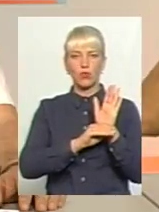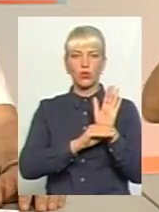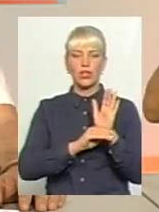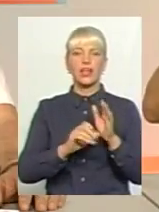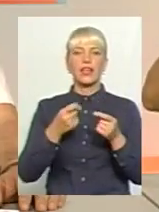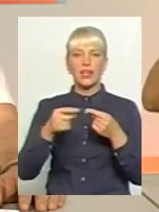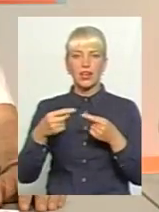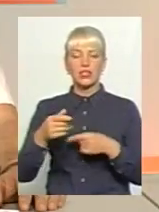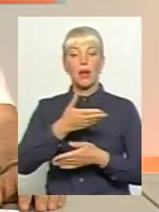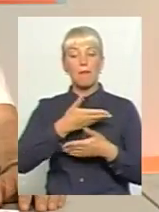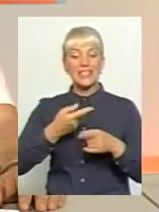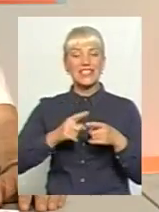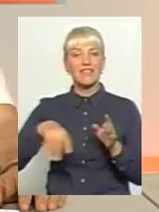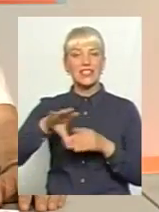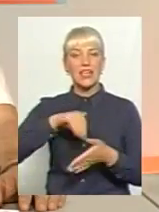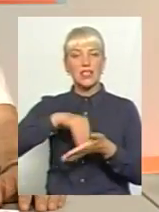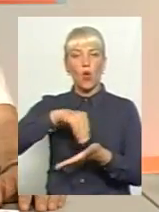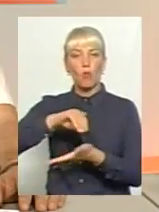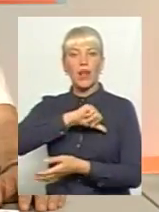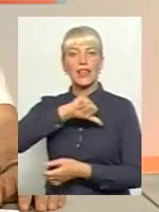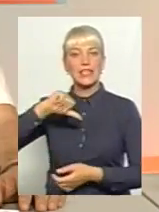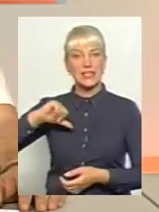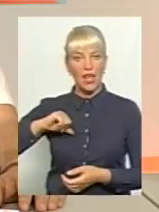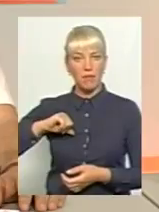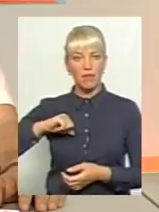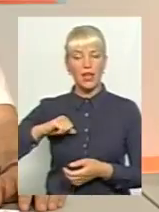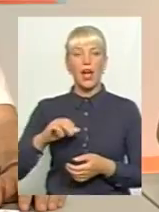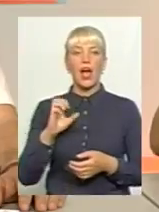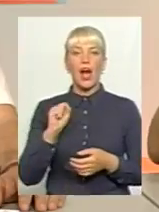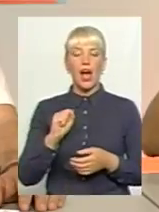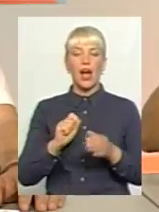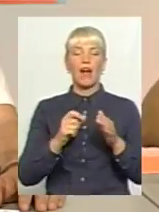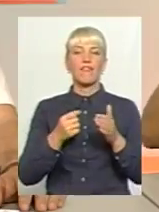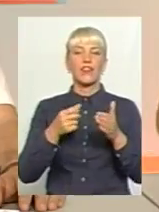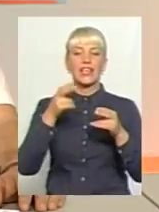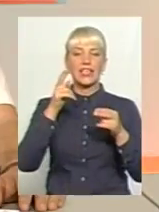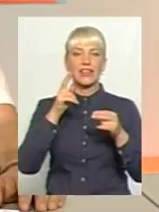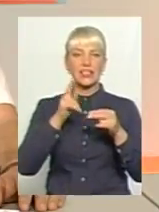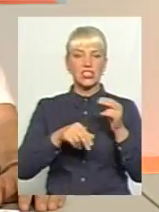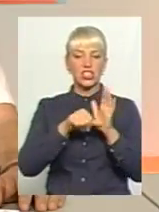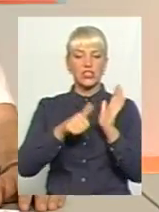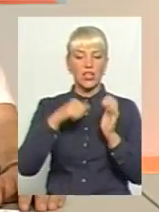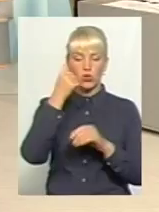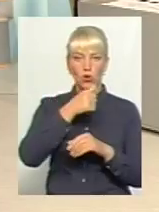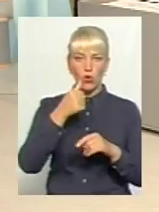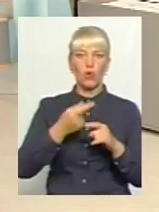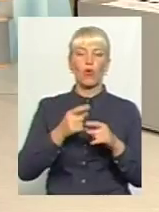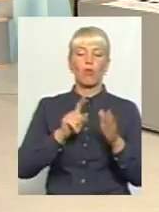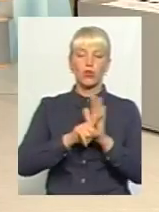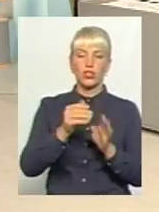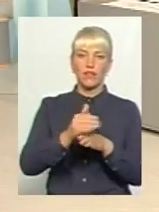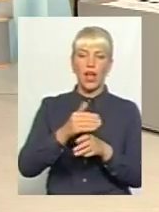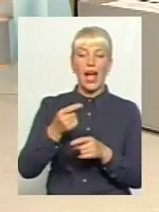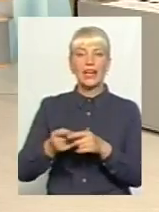і решту, ми закупляли самі, але оці два пункти, там, ну, на кінця 16-го, начали виділяти тільки 16-го, а ці з 9-го року, поки я є,